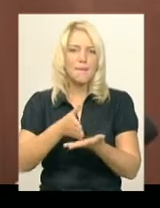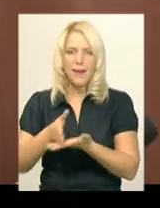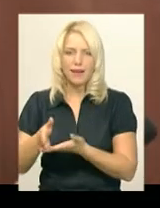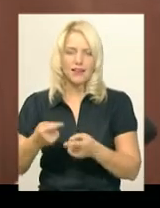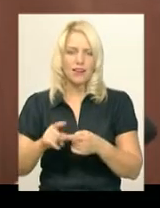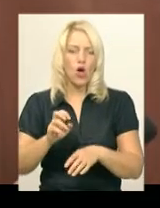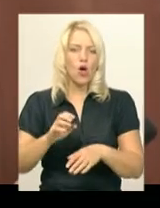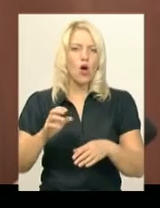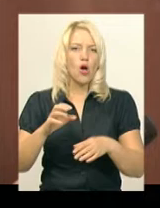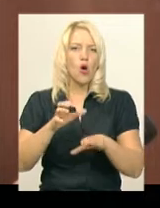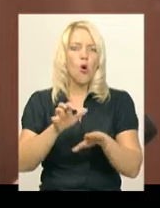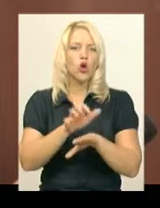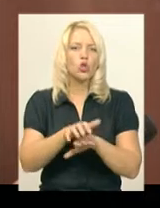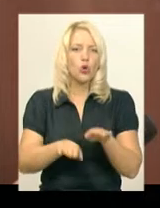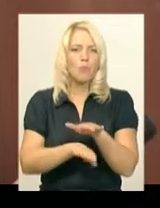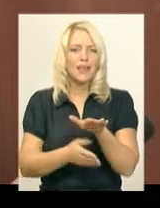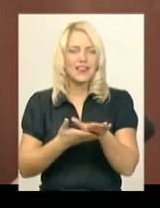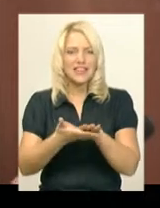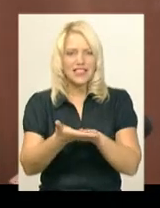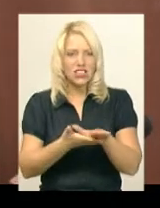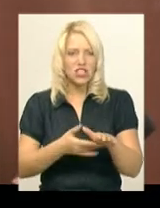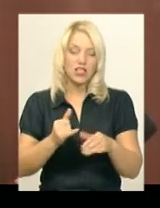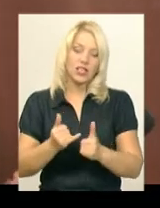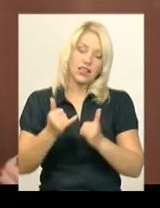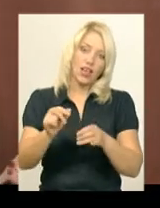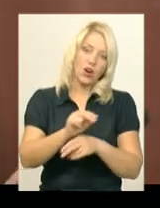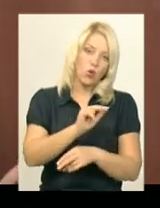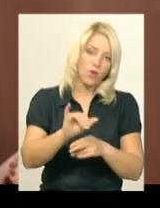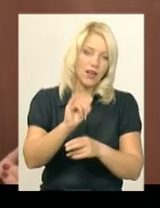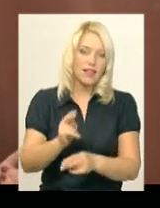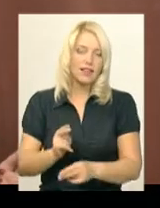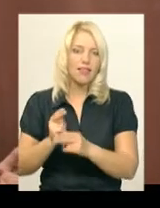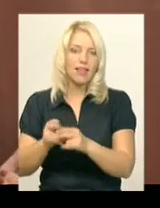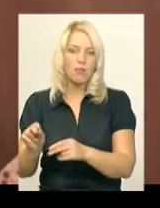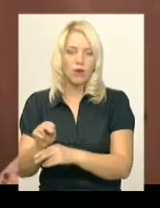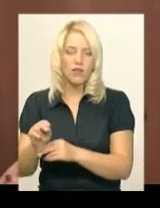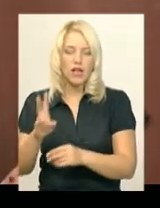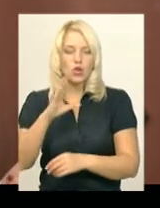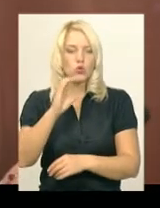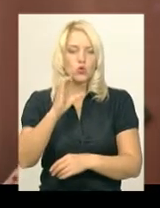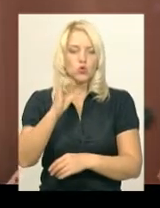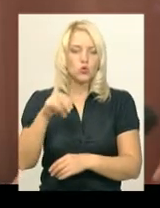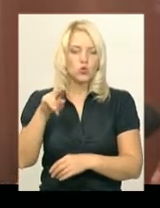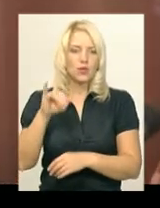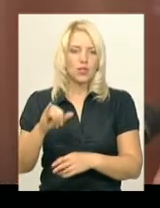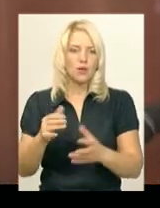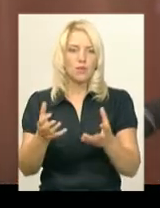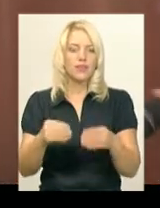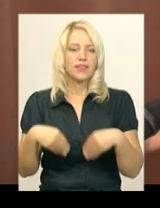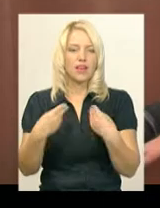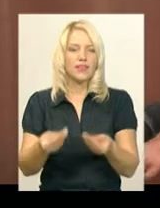ортопедичний, як і для лікування, як і для профілактики. На сосуди отримує кровообіг,